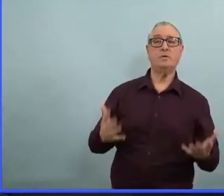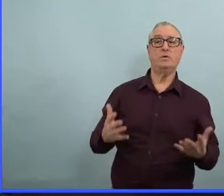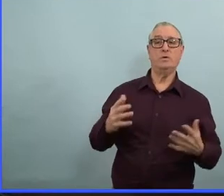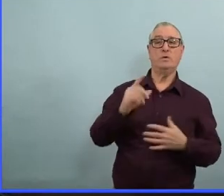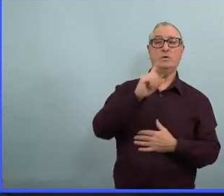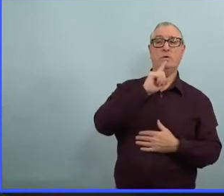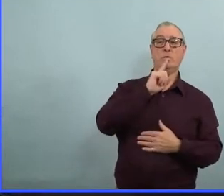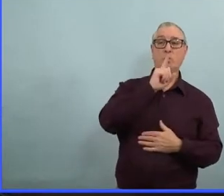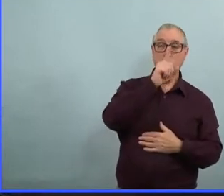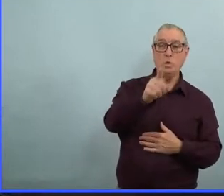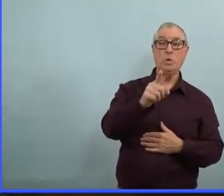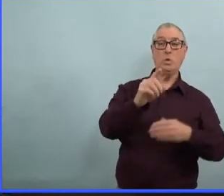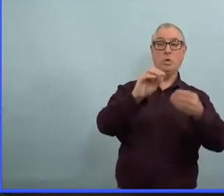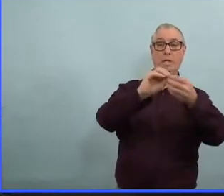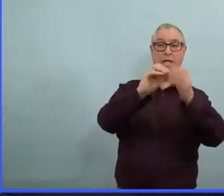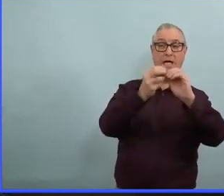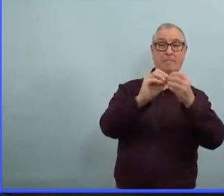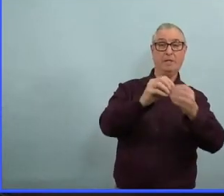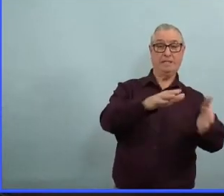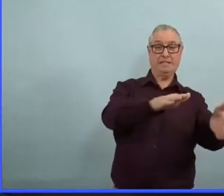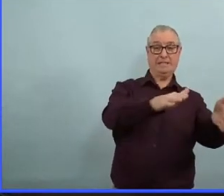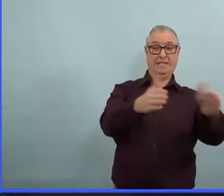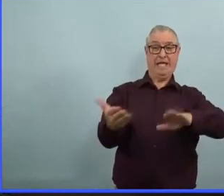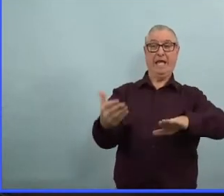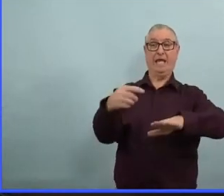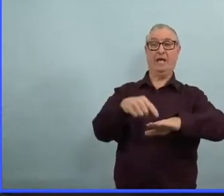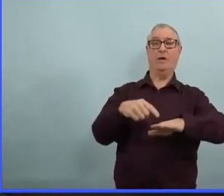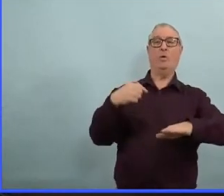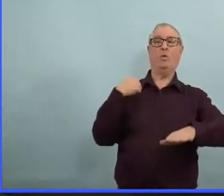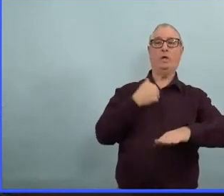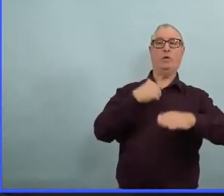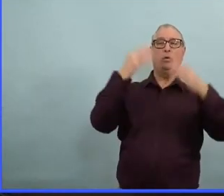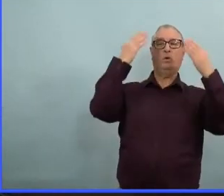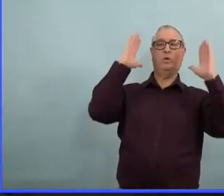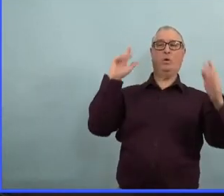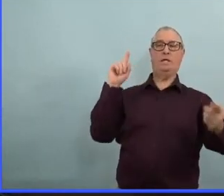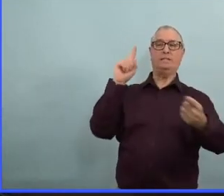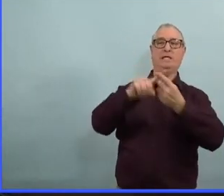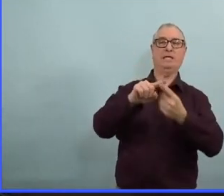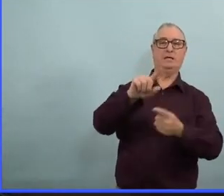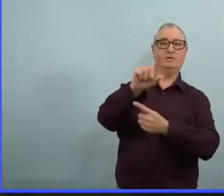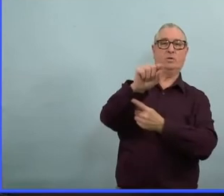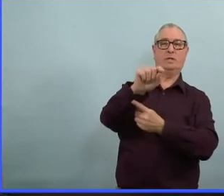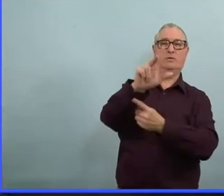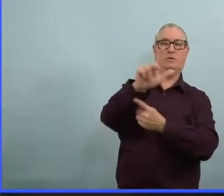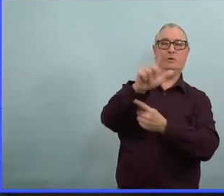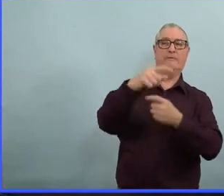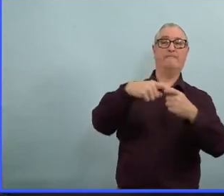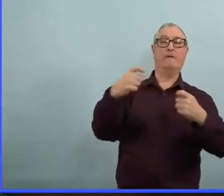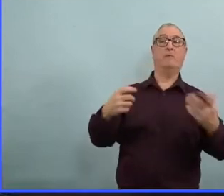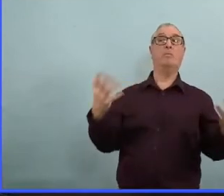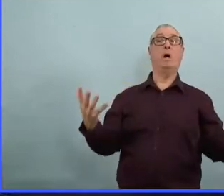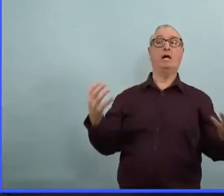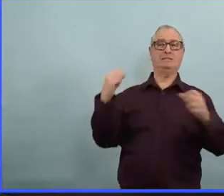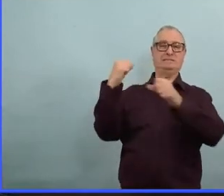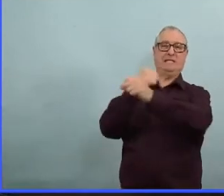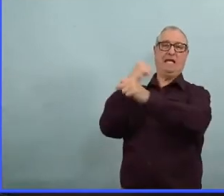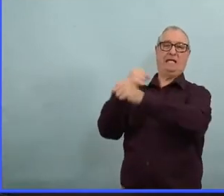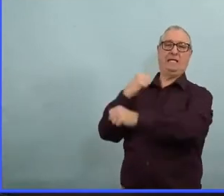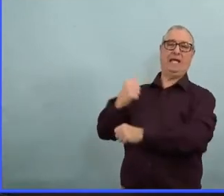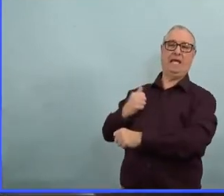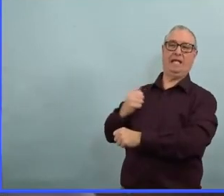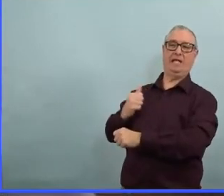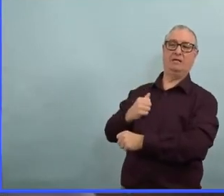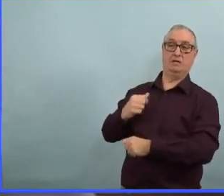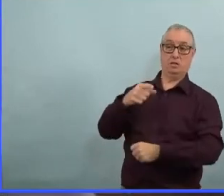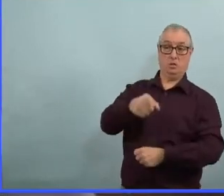reçu les données de 2020 donc d'ici un an est que vous pensez vraiment que la prochaine approche que vous adoptez maintenant vous allez considérer que c'était une bonne approche